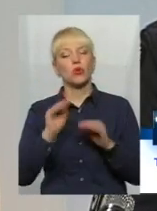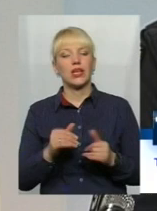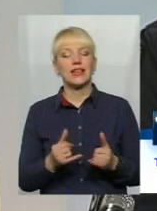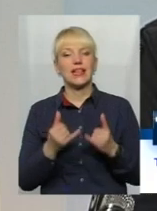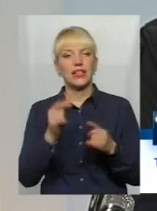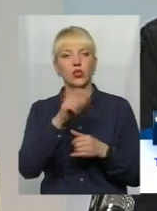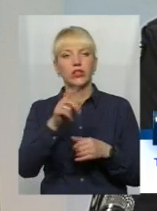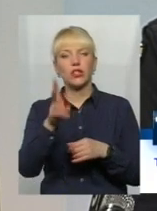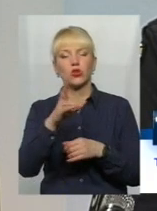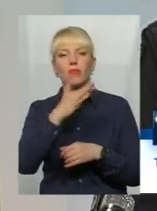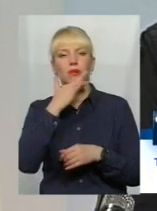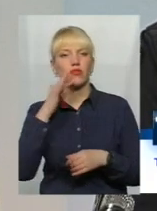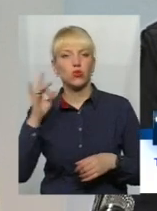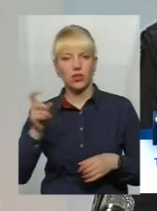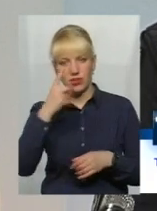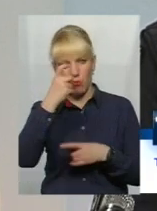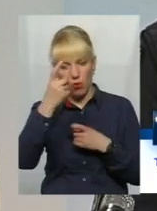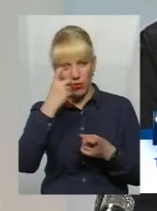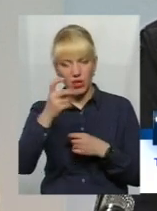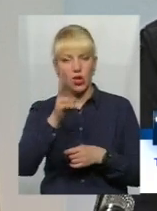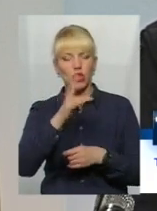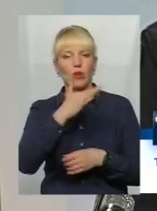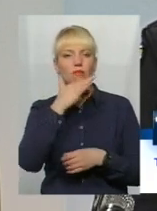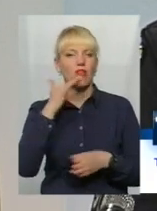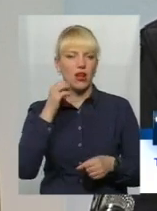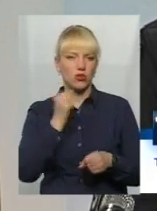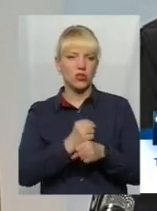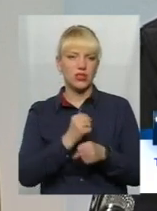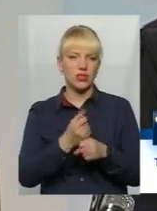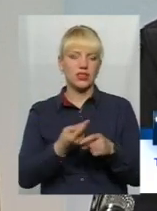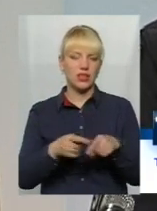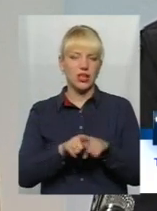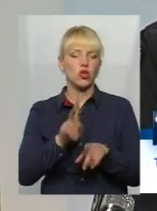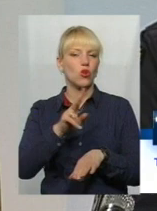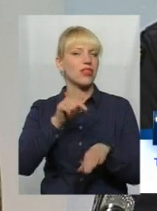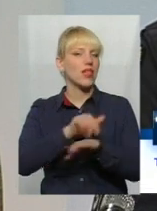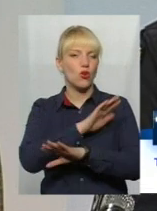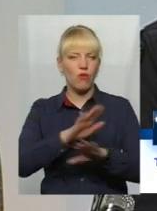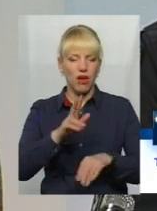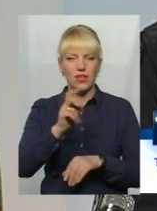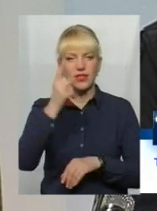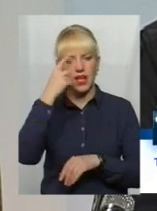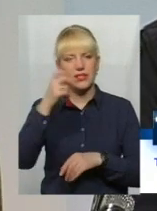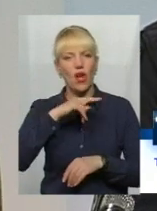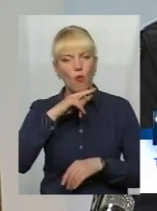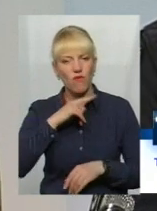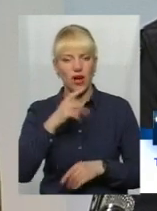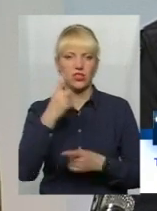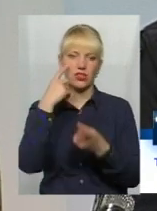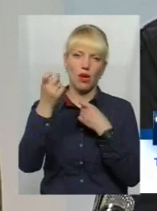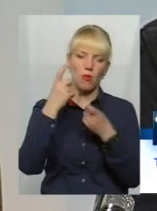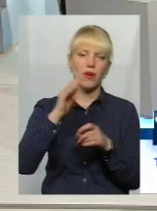попереджались, які вже неодноразово здійснювали такі дії, і які не реагували на зауваження, не реагували на попередження, не реагували на наші